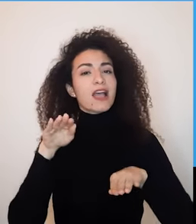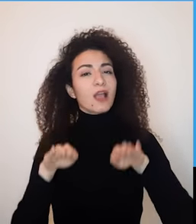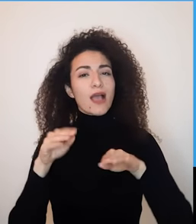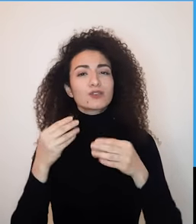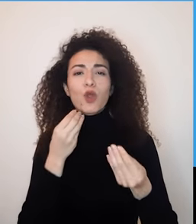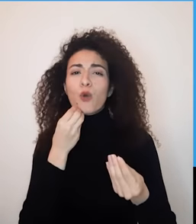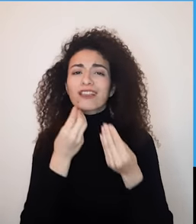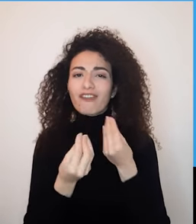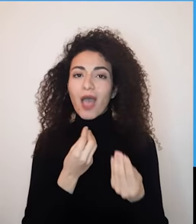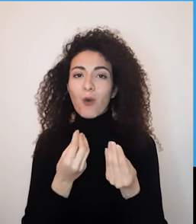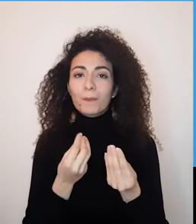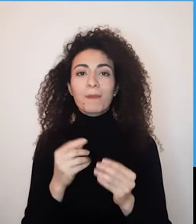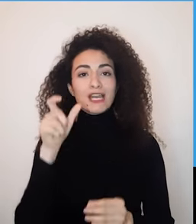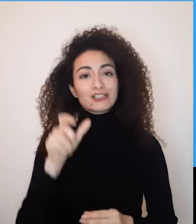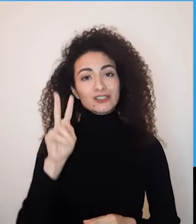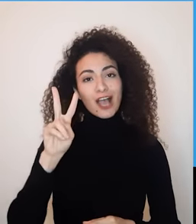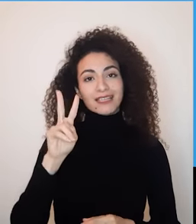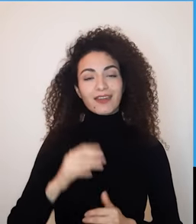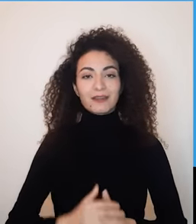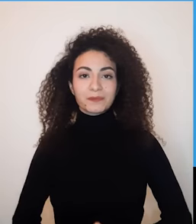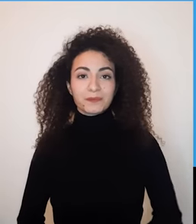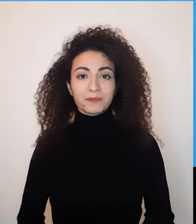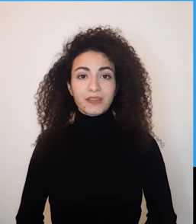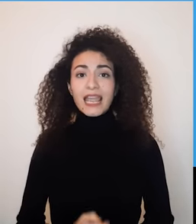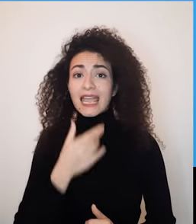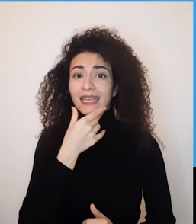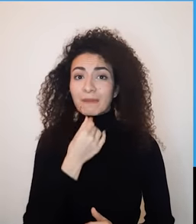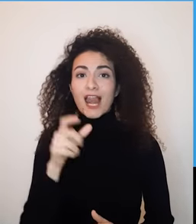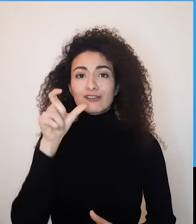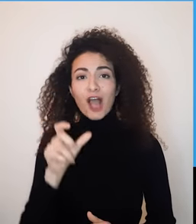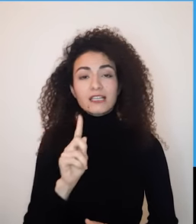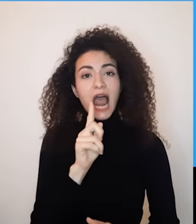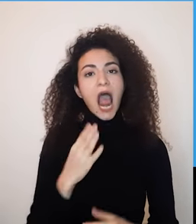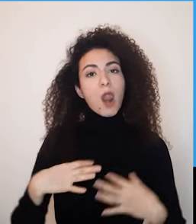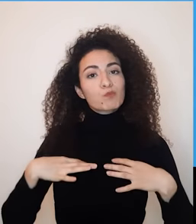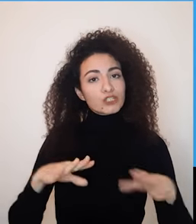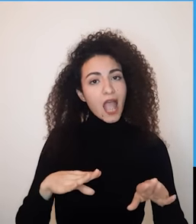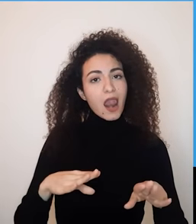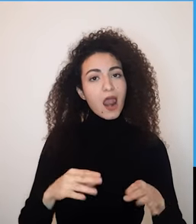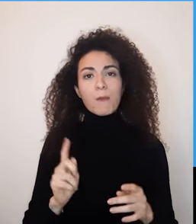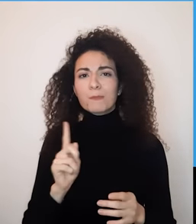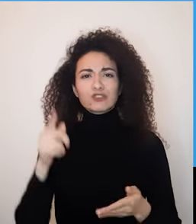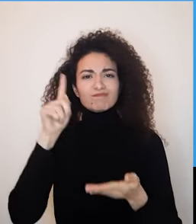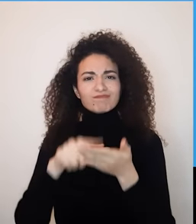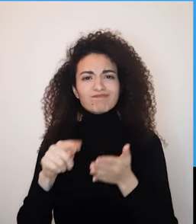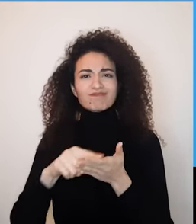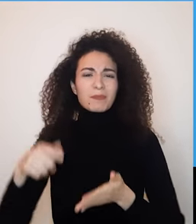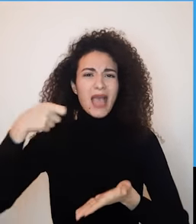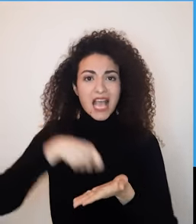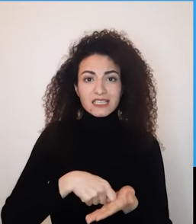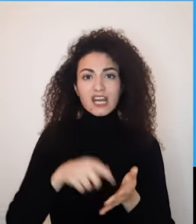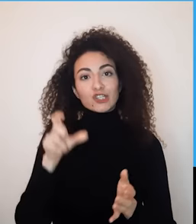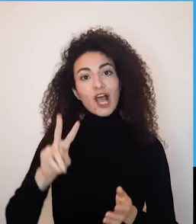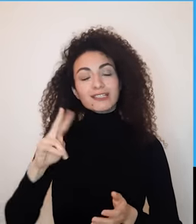احترام وتوازن بين الحميمية المشتركة والحميمية الشخصية حتى ما يدوب الواحد بالآخر ولا ينغي